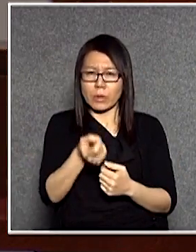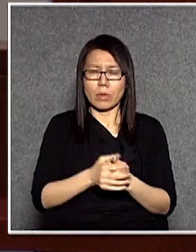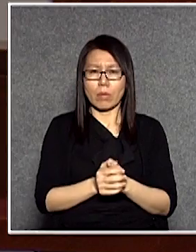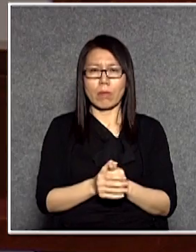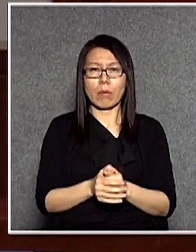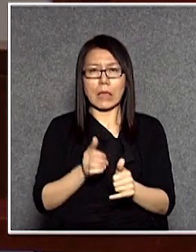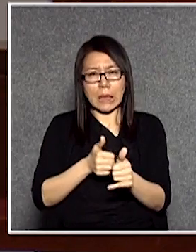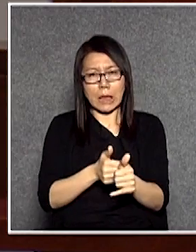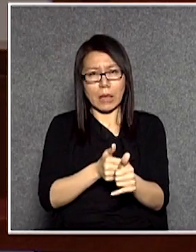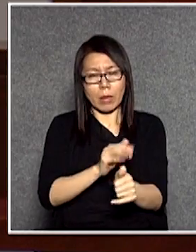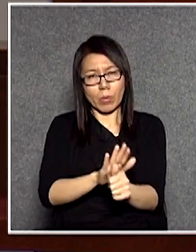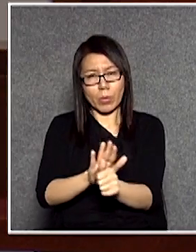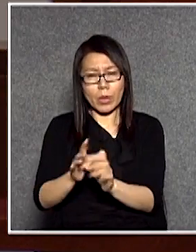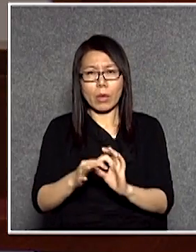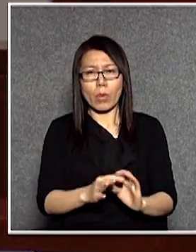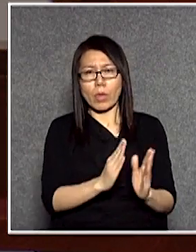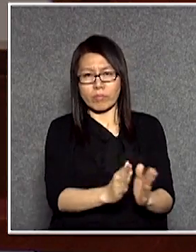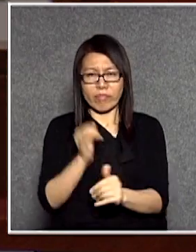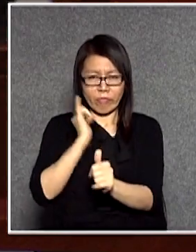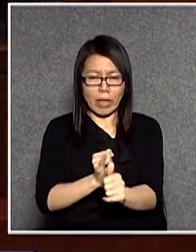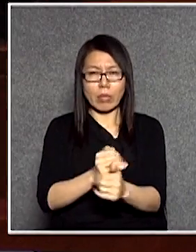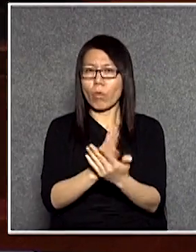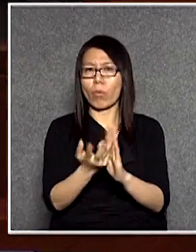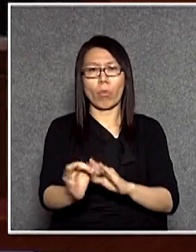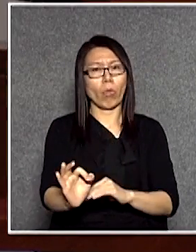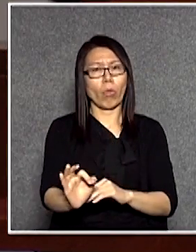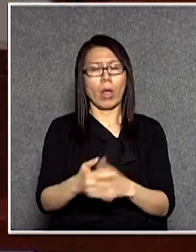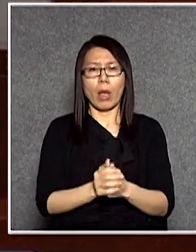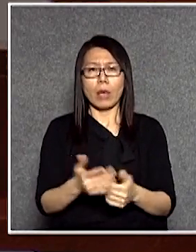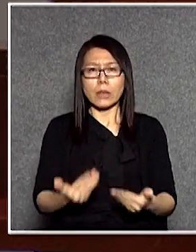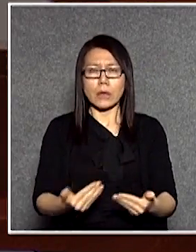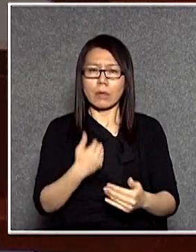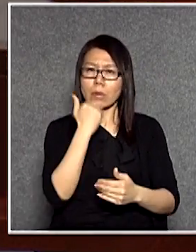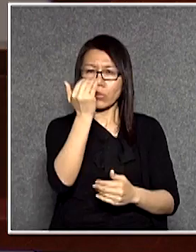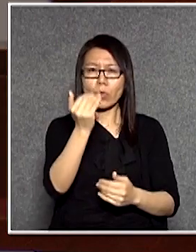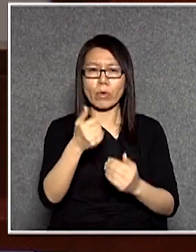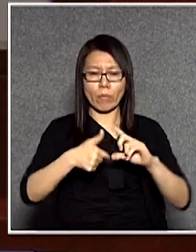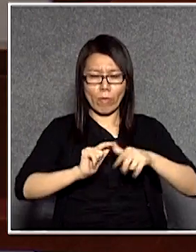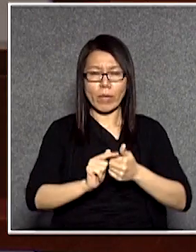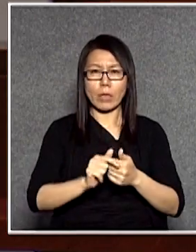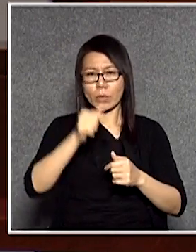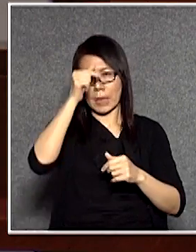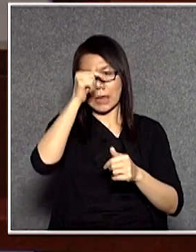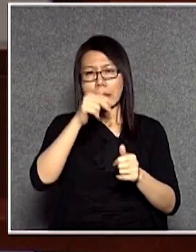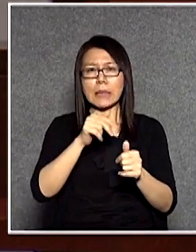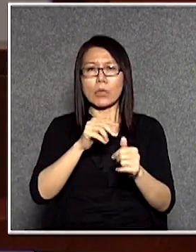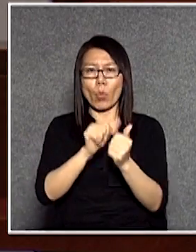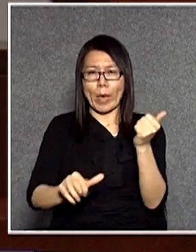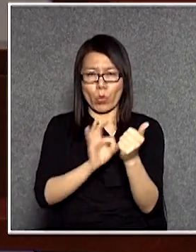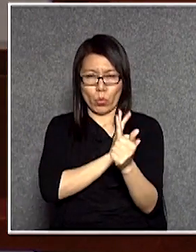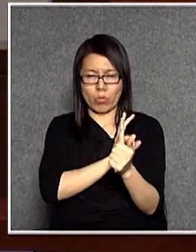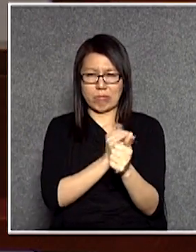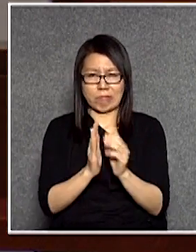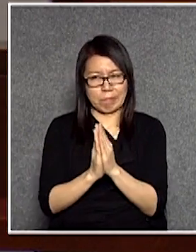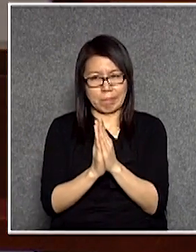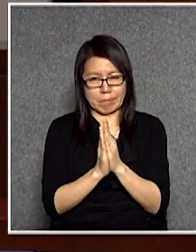進和有些懲處大眾對現有的投訴機制和醫委會那種醫醫相互